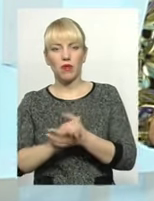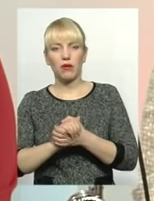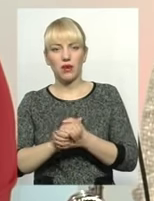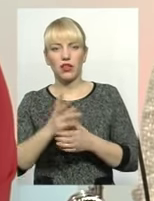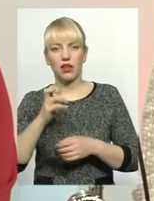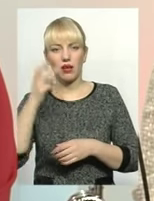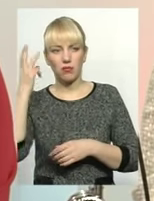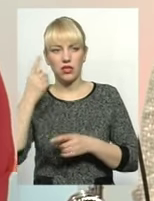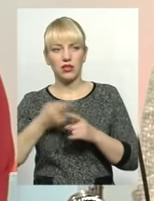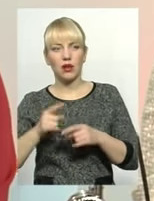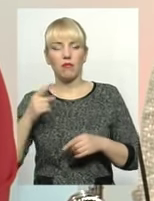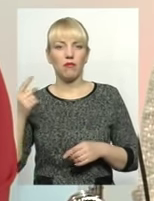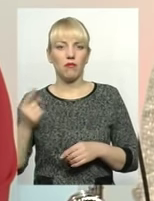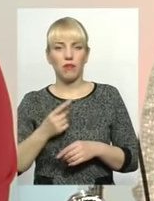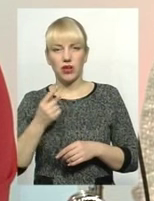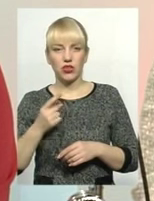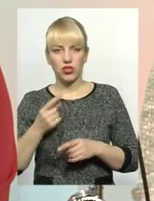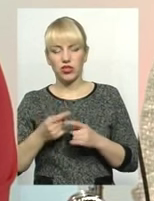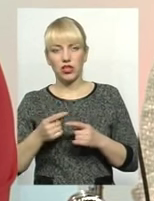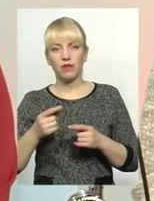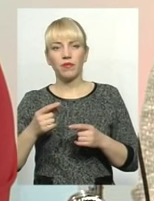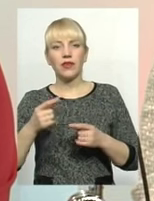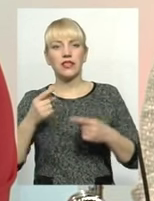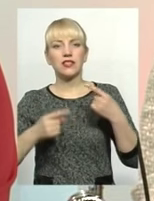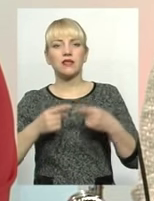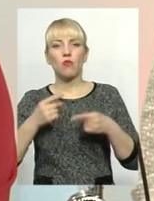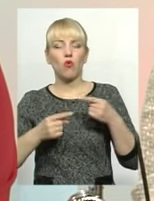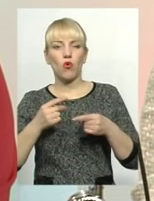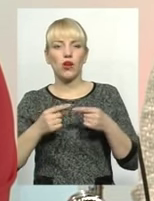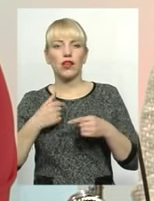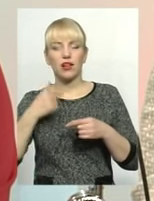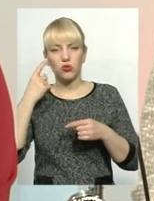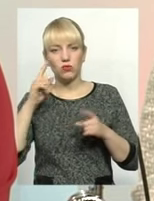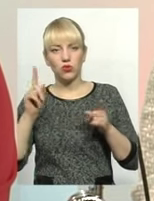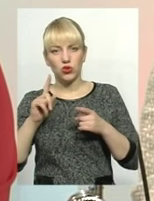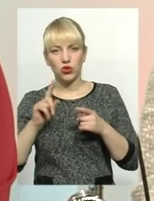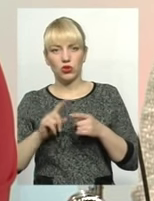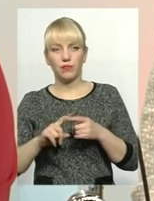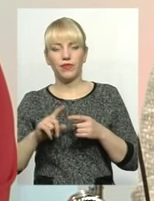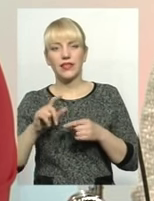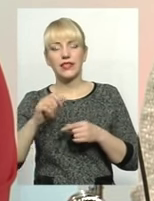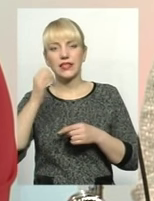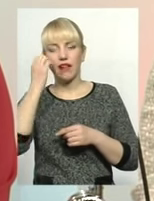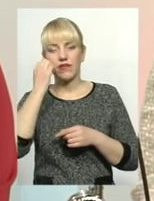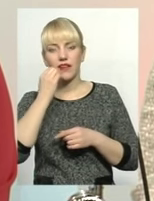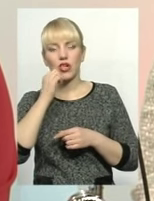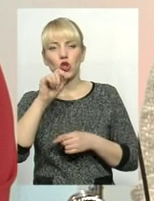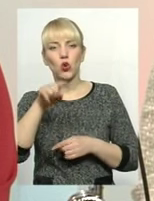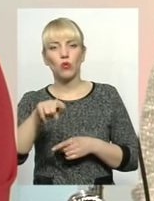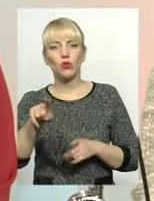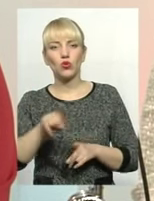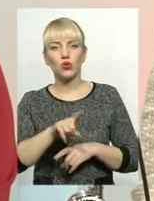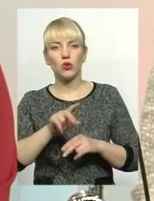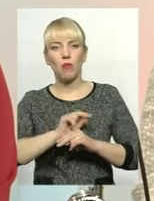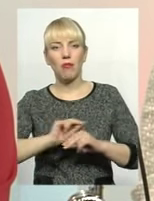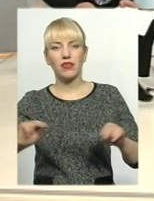зареєстровані такі колективні трудові спори. І, в принципі, я думаю, що саме завдяки тому, що педагоги,